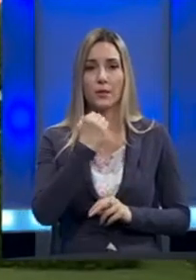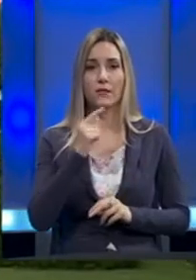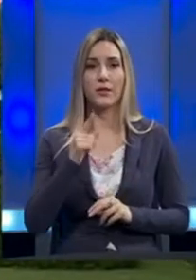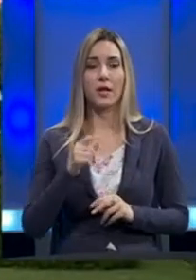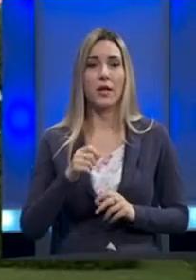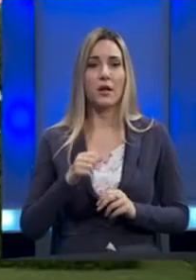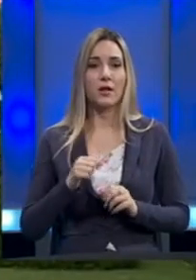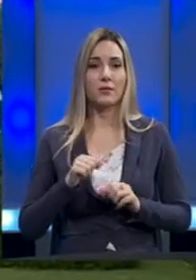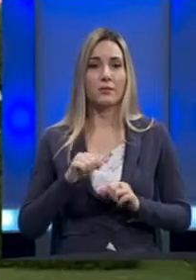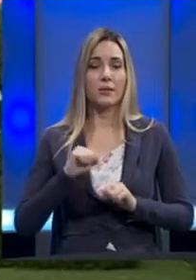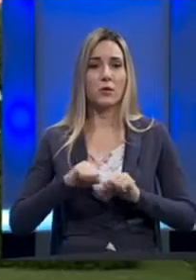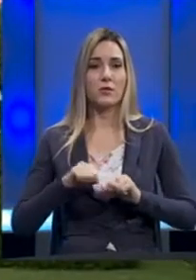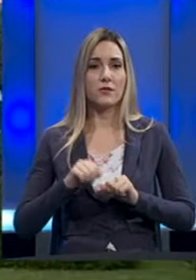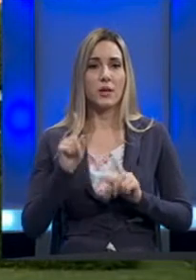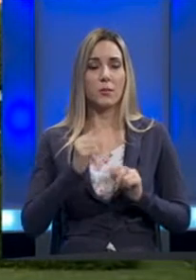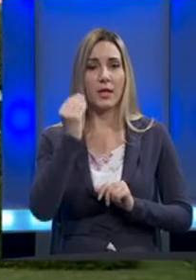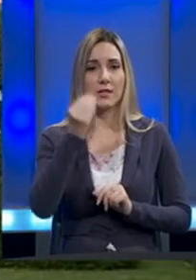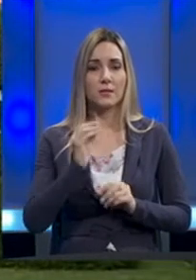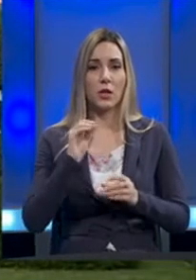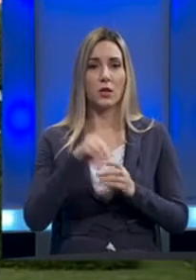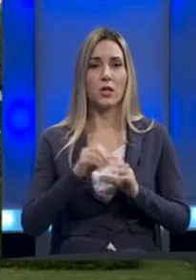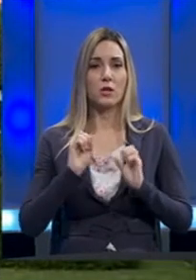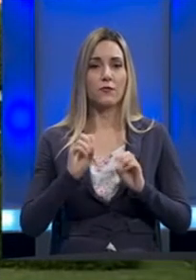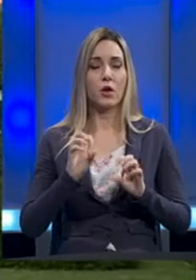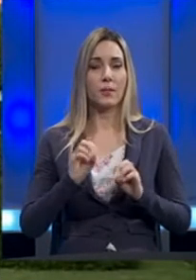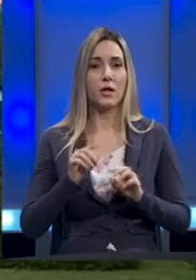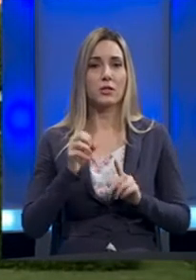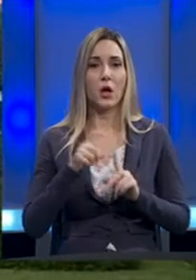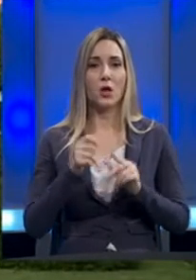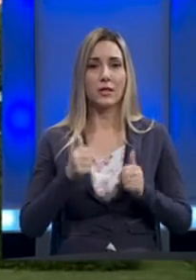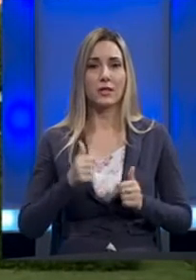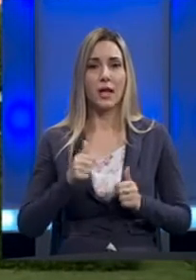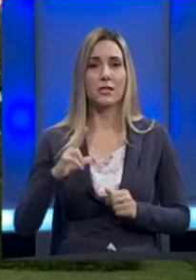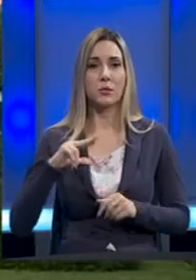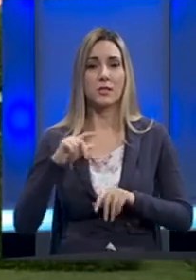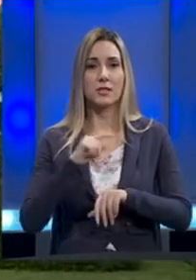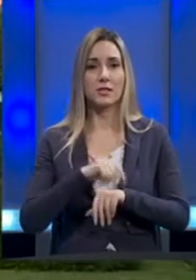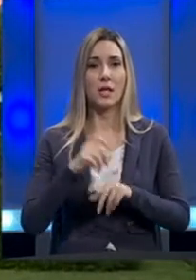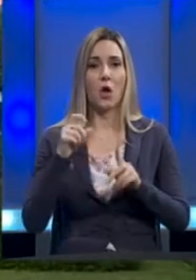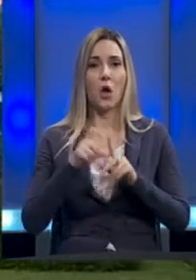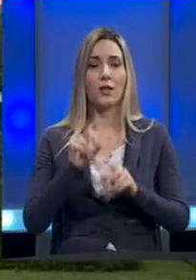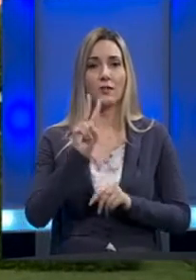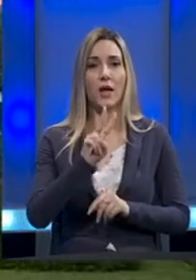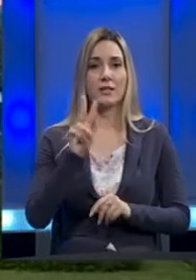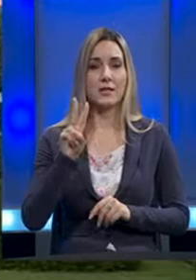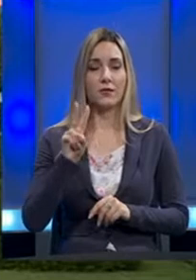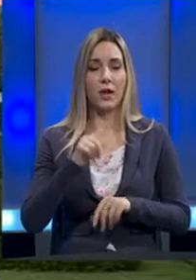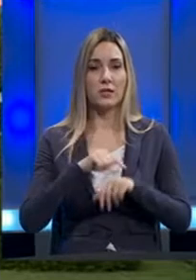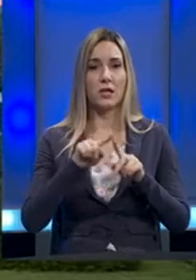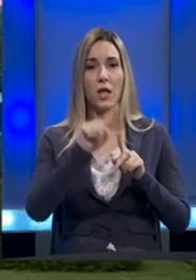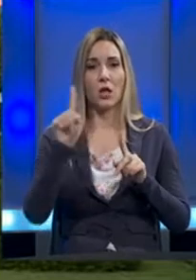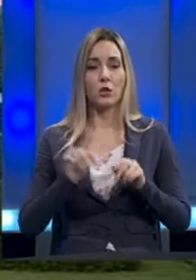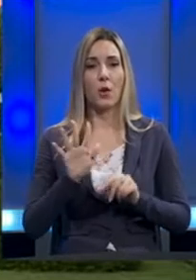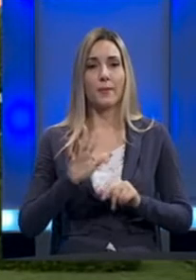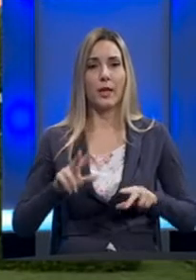preduzetništva Republike Srpske. Dodaću još informaciju da je od danas policijski čas od 22.00 do